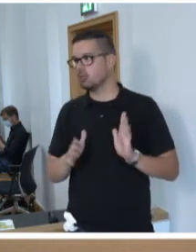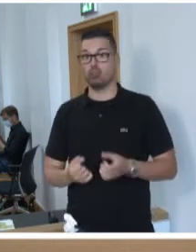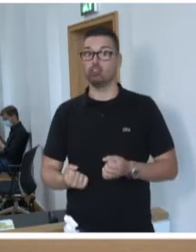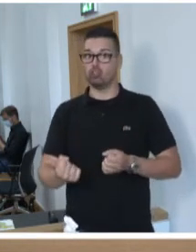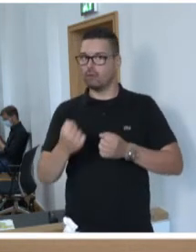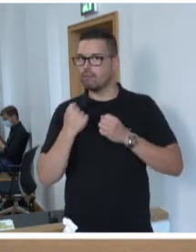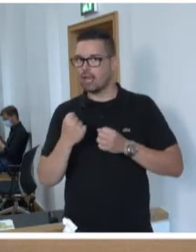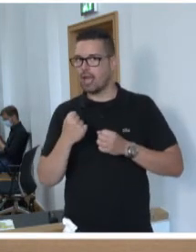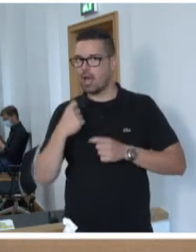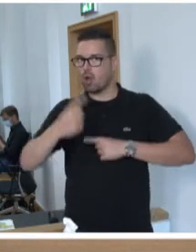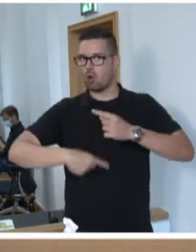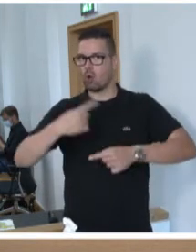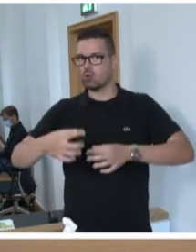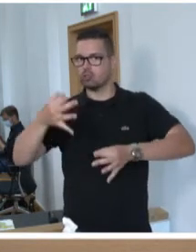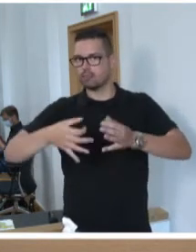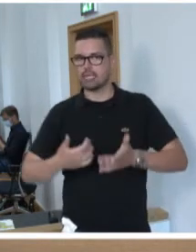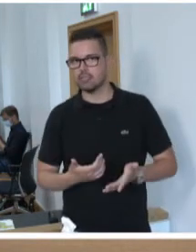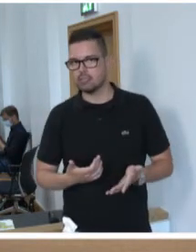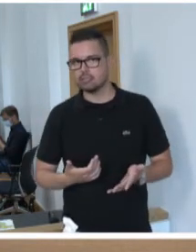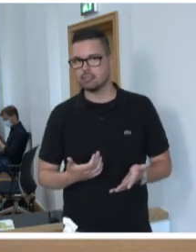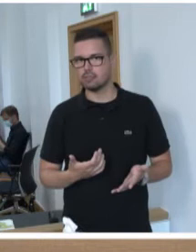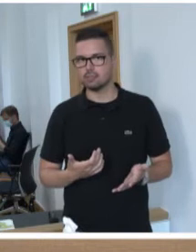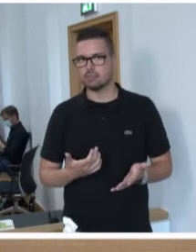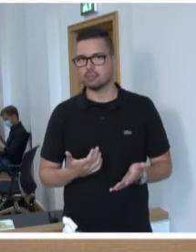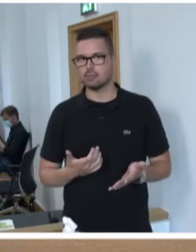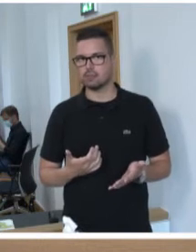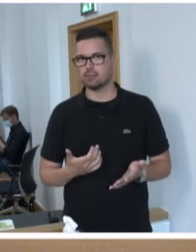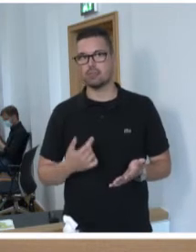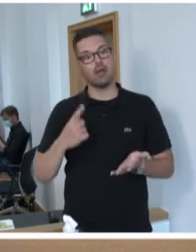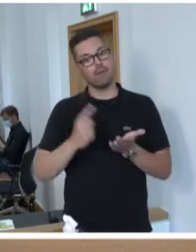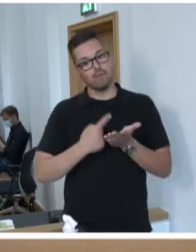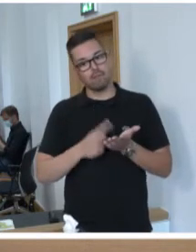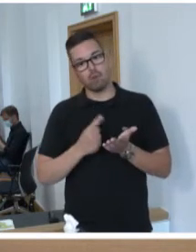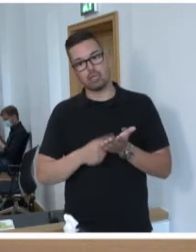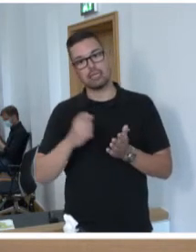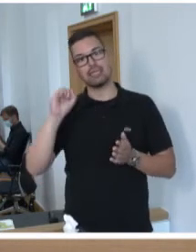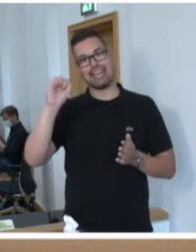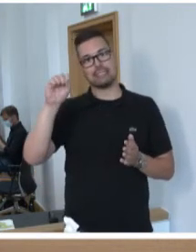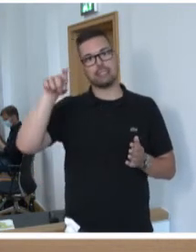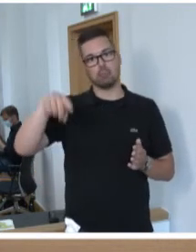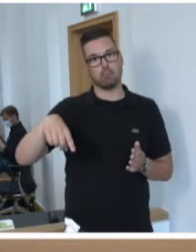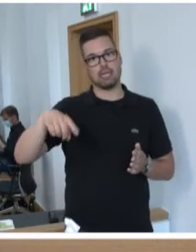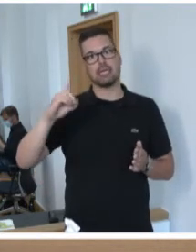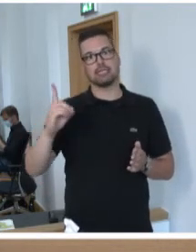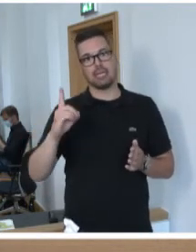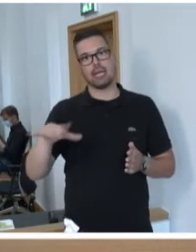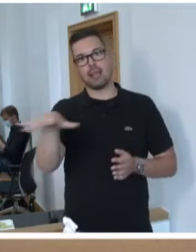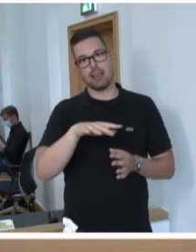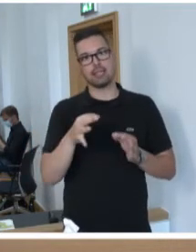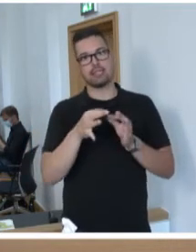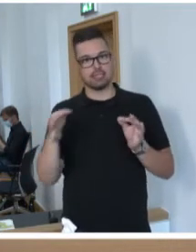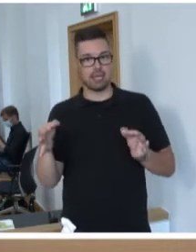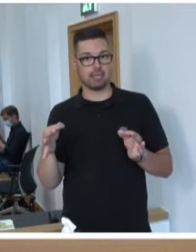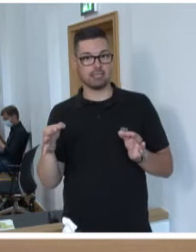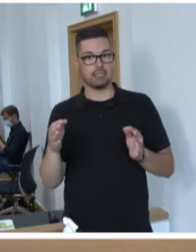Rolle aus Sicht unseres Landes. Wir fordern deshalb die SPD-Landesregierung, die SPD-Landtagsfraktion auf,